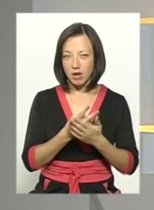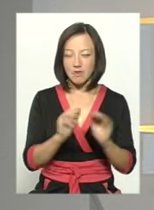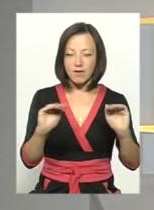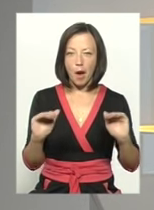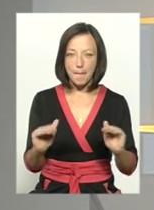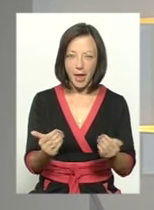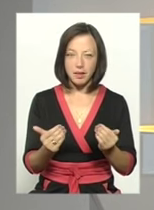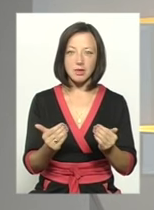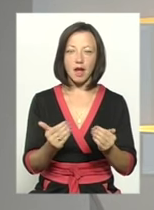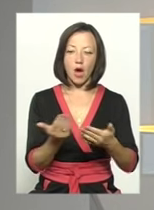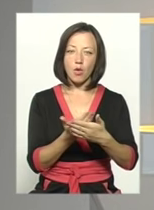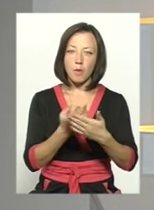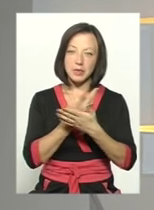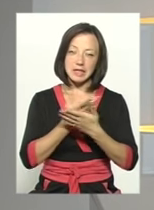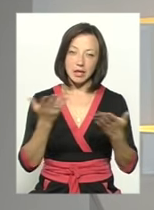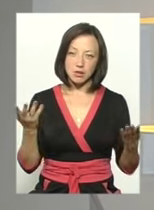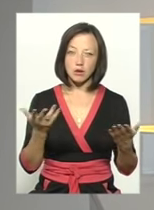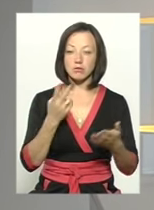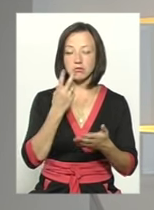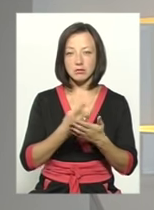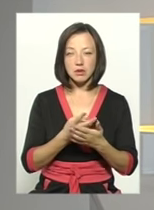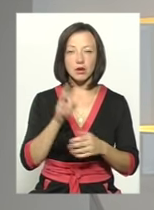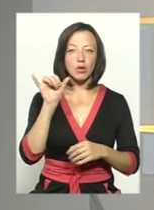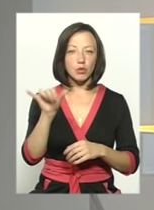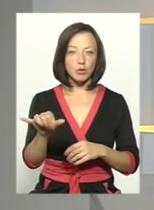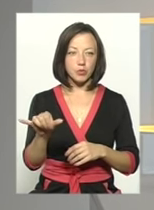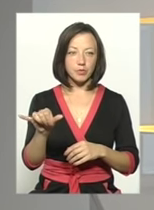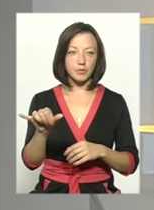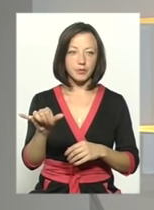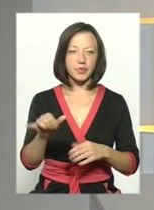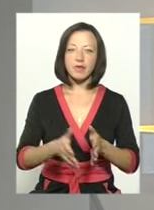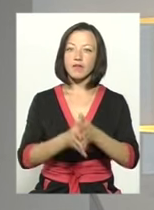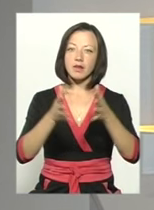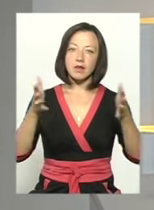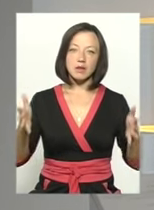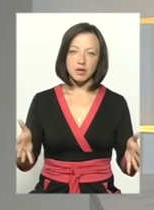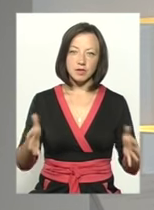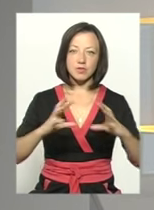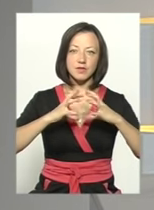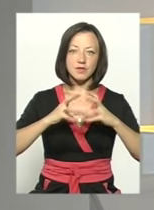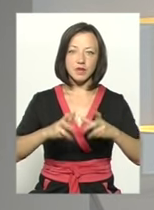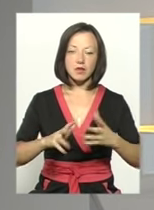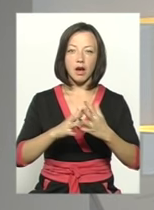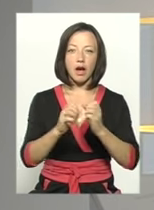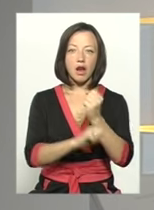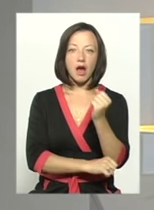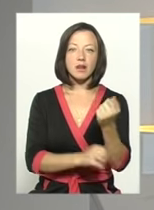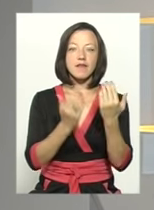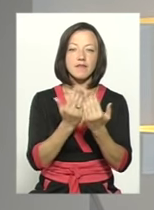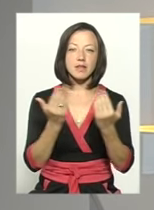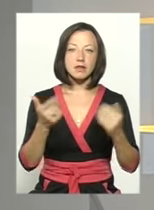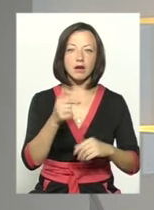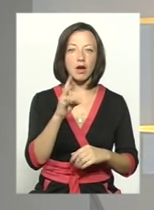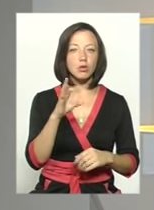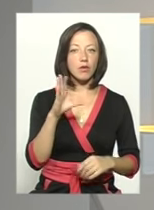фрагмент ролика презентаційного, який демонструвався на дуже великій, найбільшій у світі аграрній виставці у